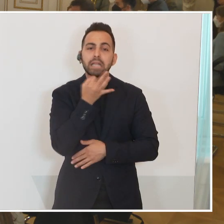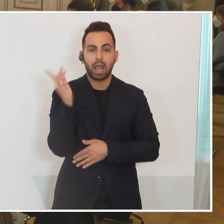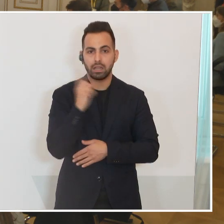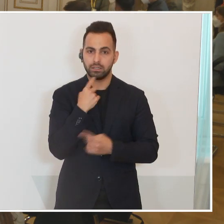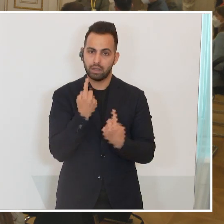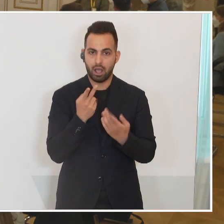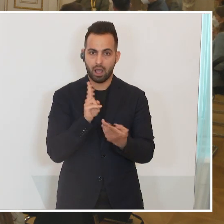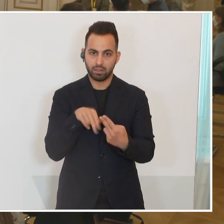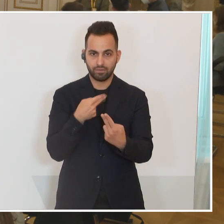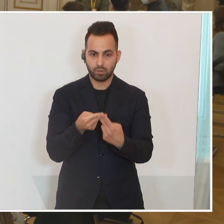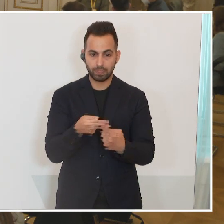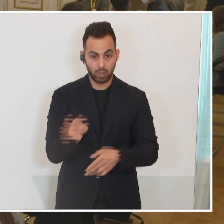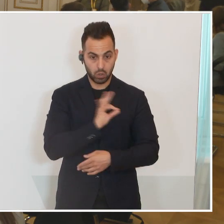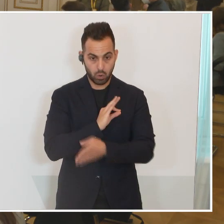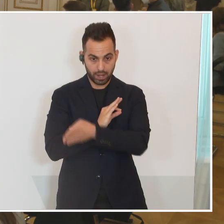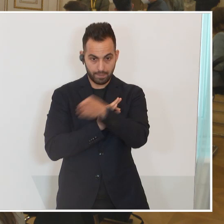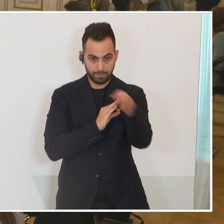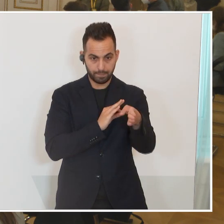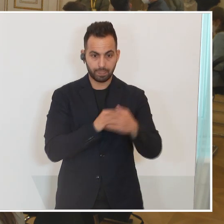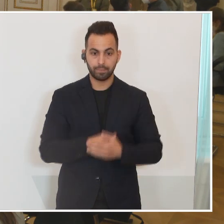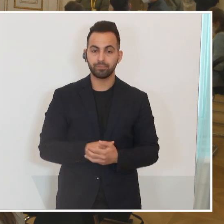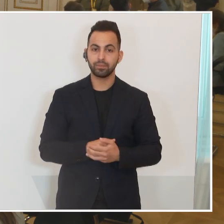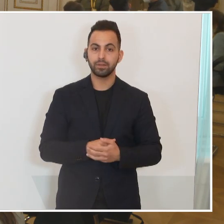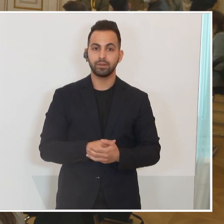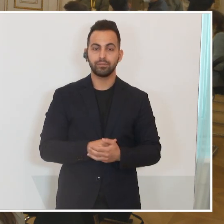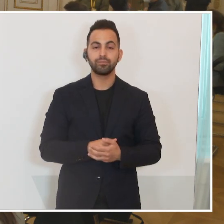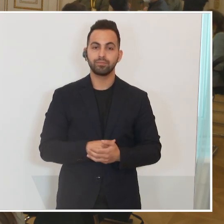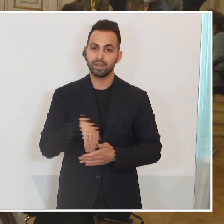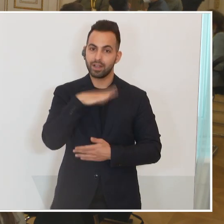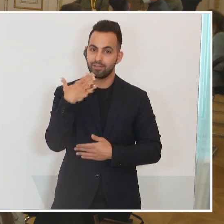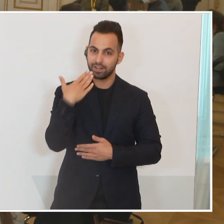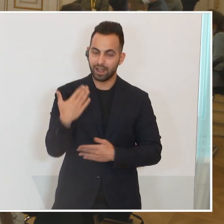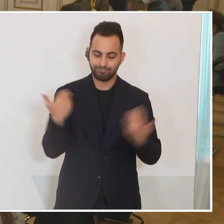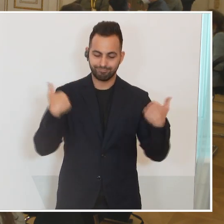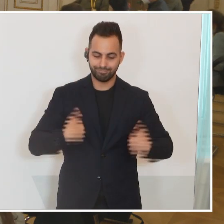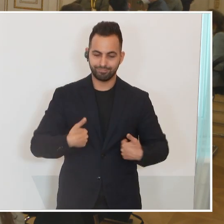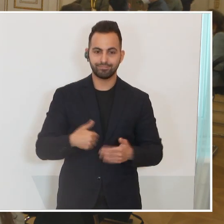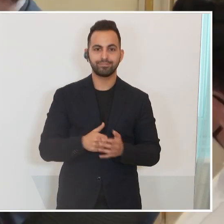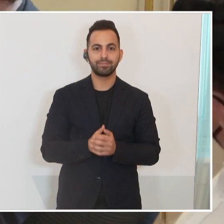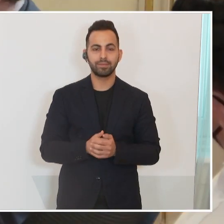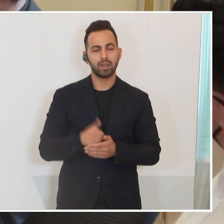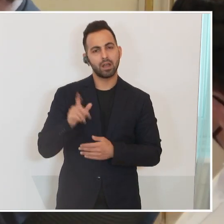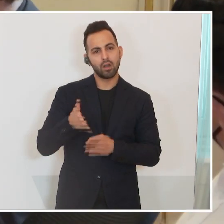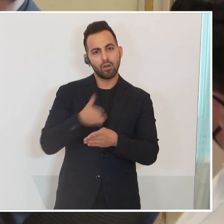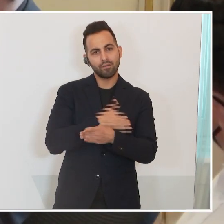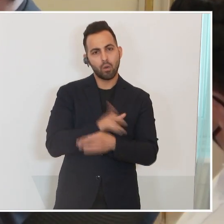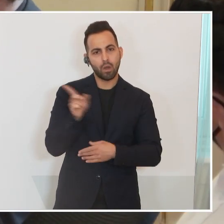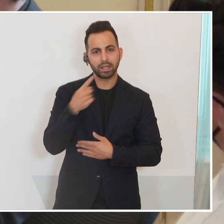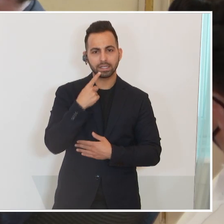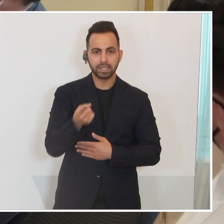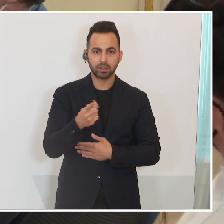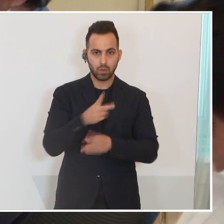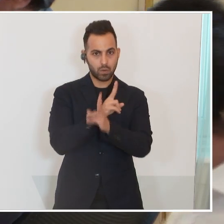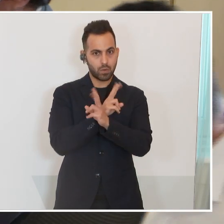Herr Kollege Direktor Neben, bitteschön. Löwenstein, der VZ, vielen Dank. Sie erwähnten den wichtigen Beitrag,